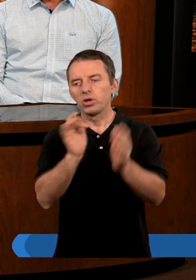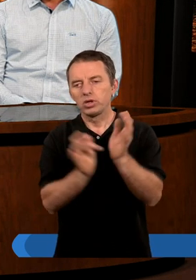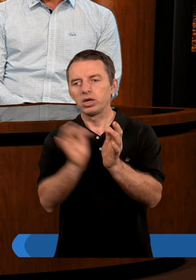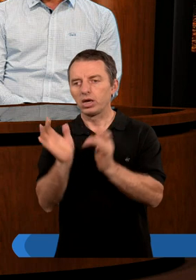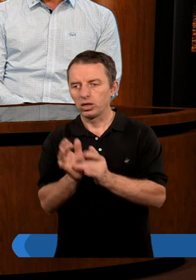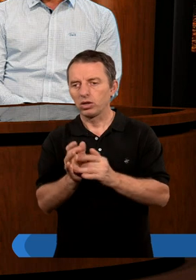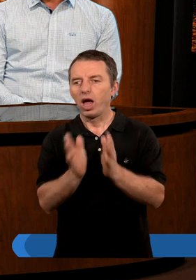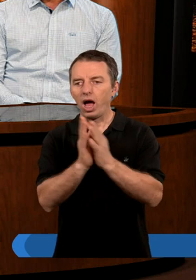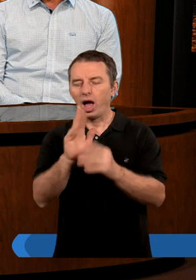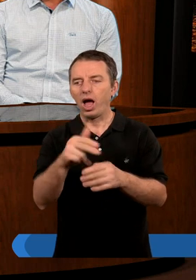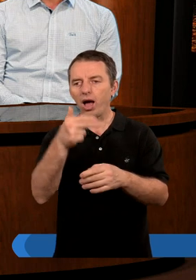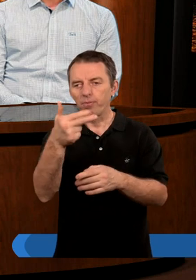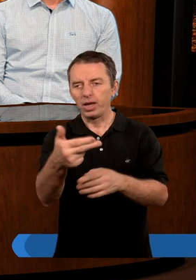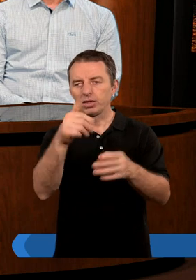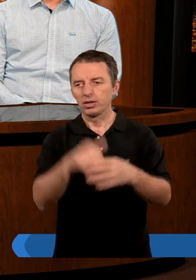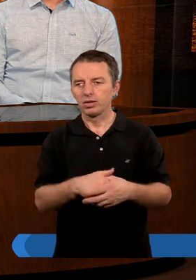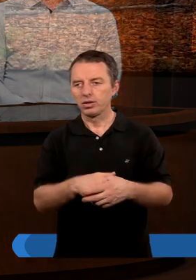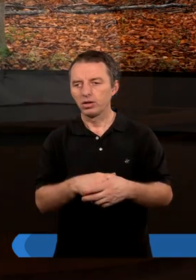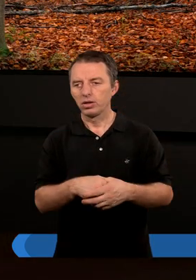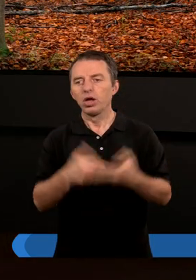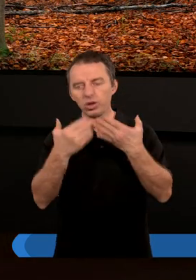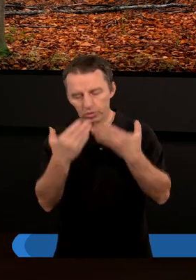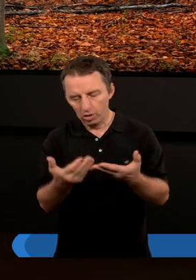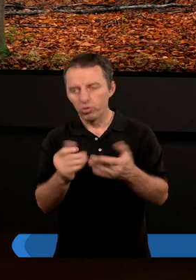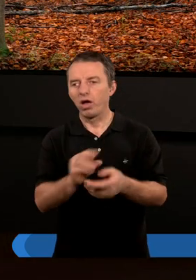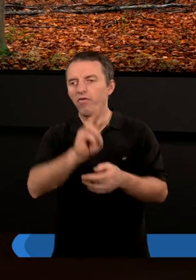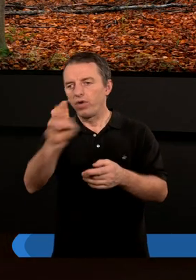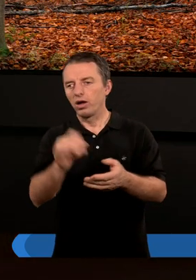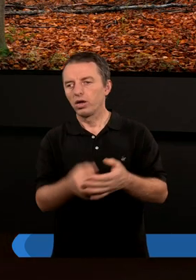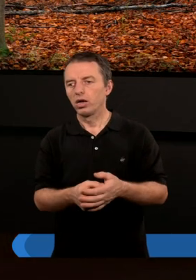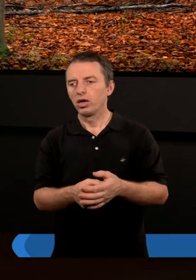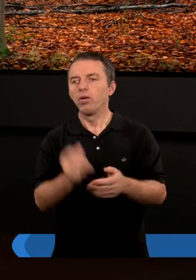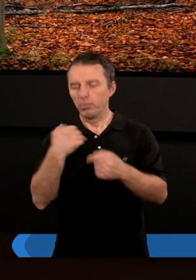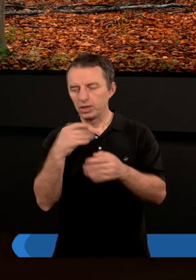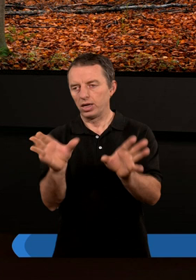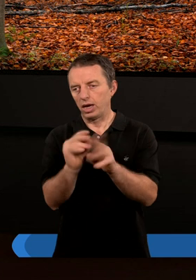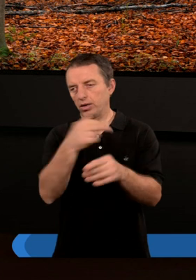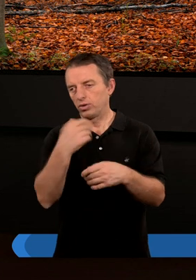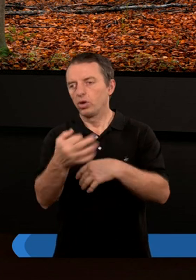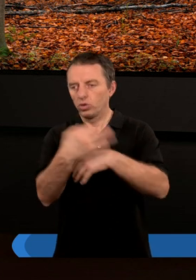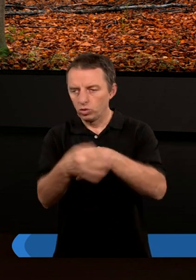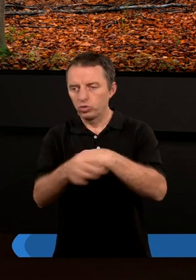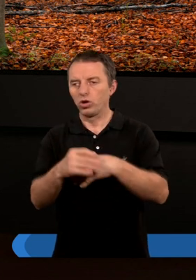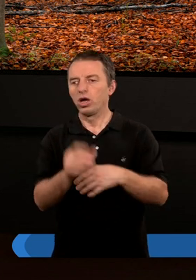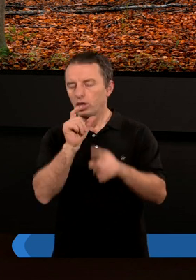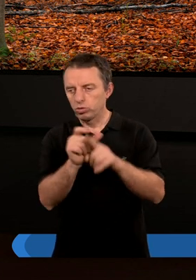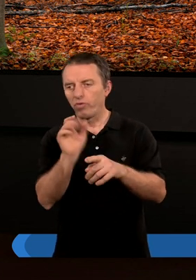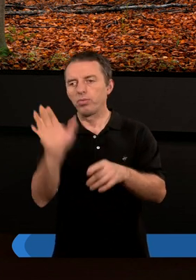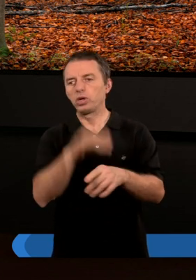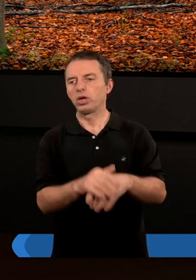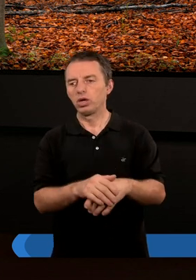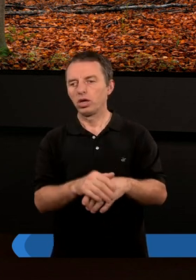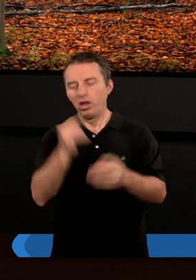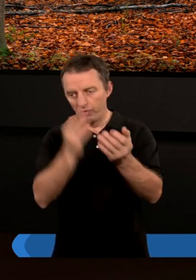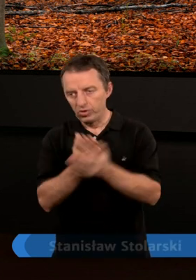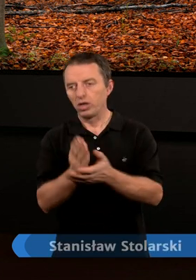W imieniu Jezusa Chrystusa. Amen. Dziękuję Wam, drodzy, że byliście razem z nami tutaj na studium Słowa